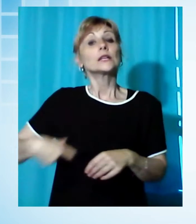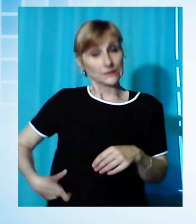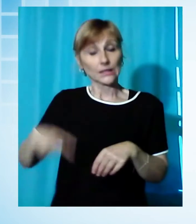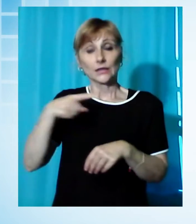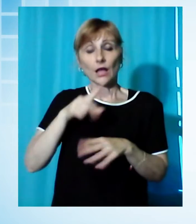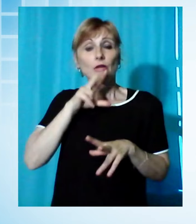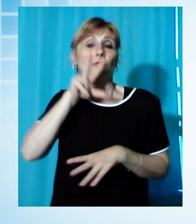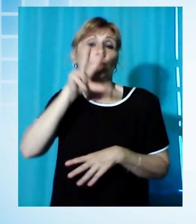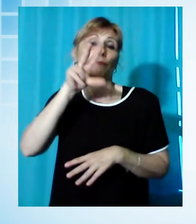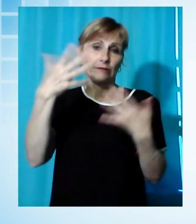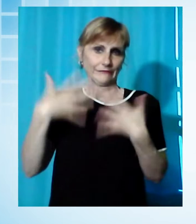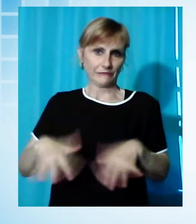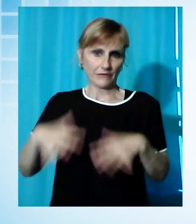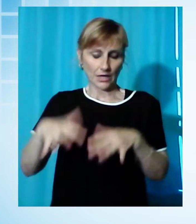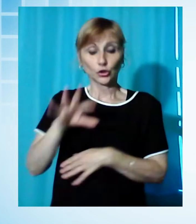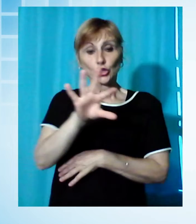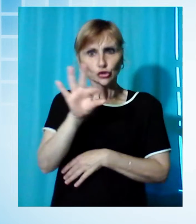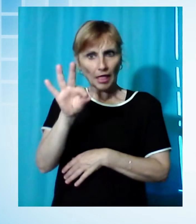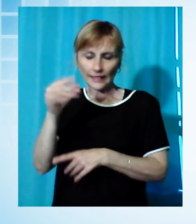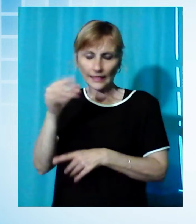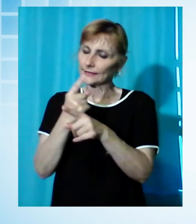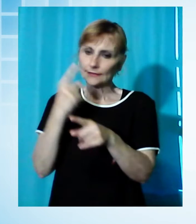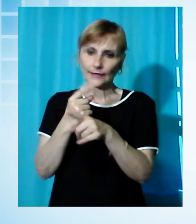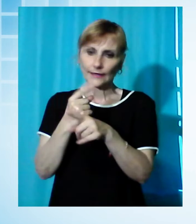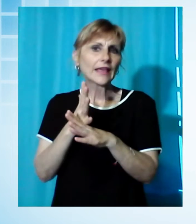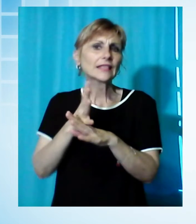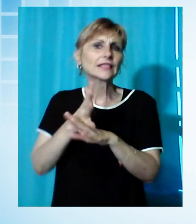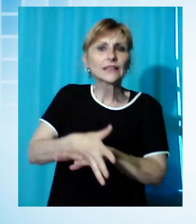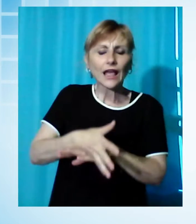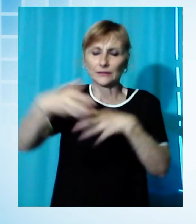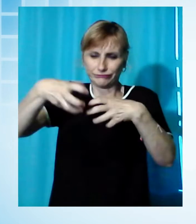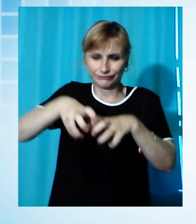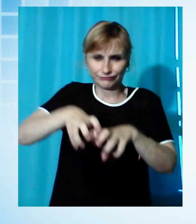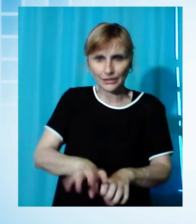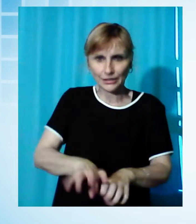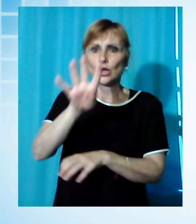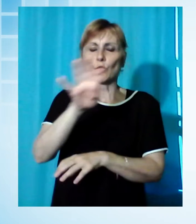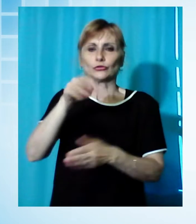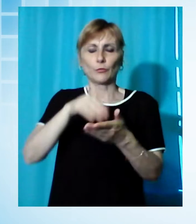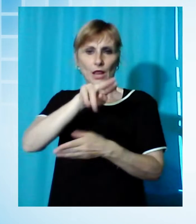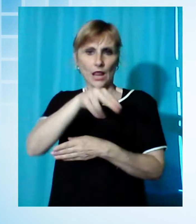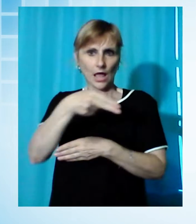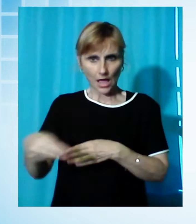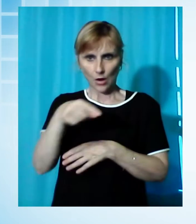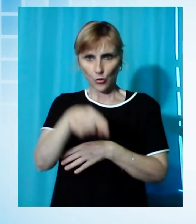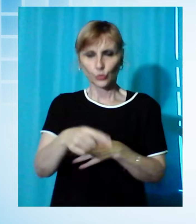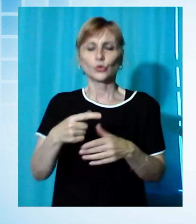Una scelta che comporta una riduzione delle entrate di 400 mila euro, in vista delle quali sono già stati operati i tagli